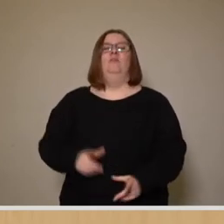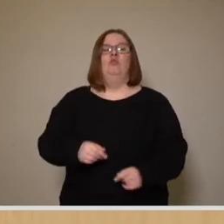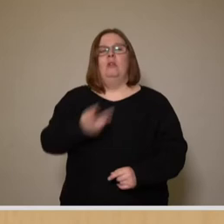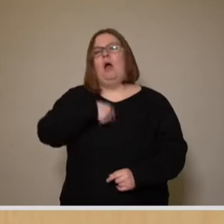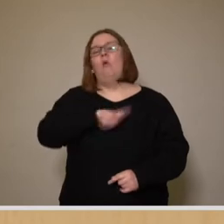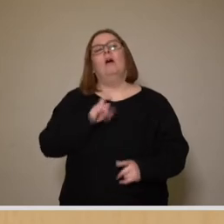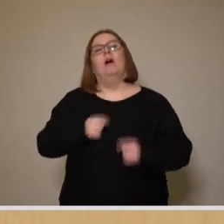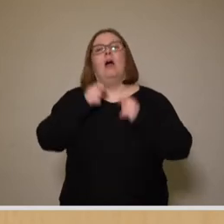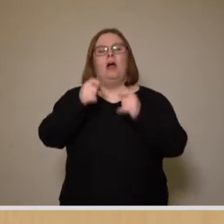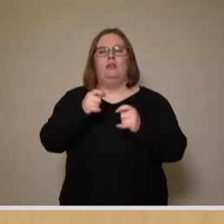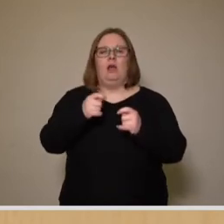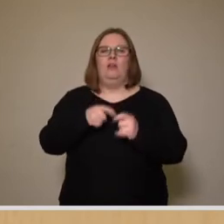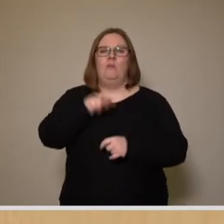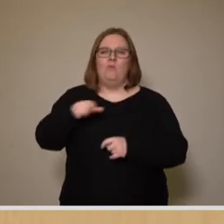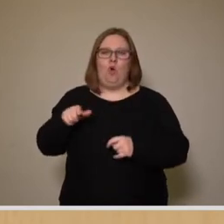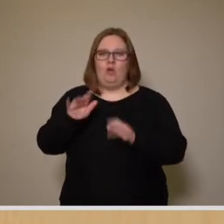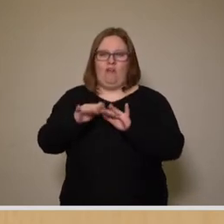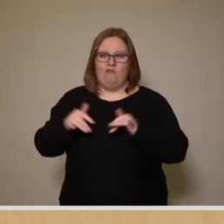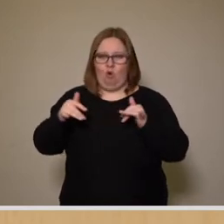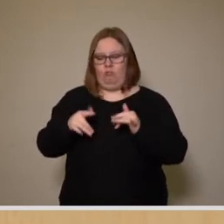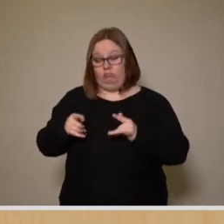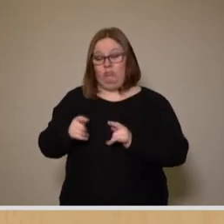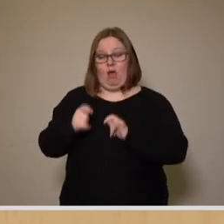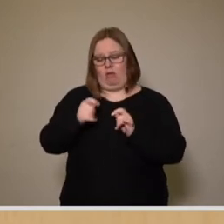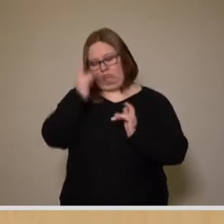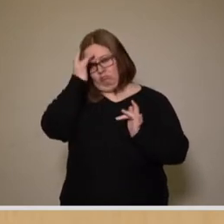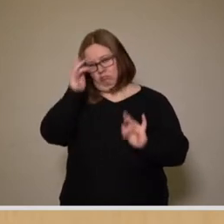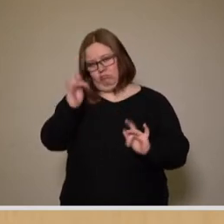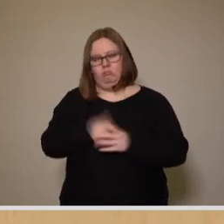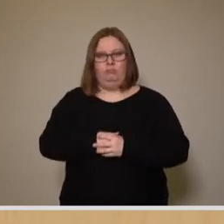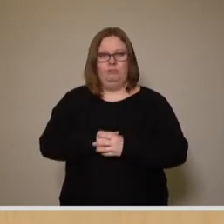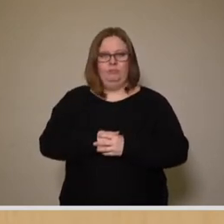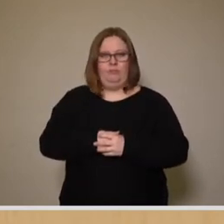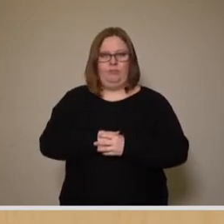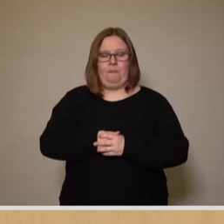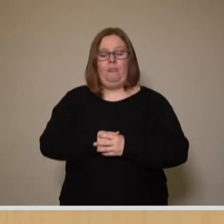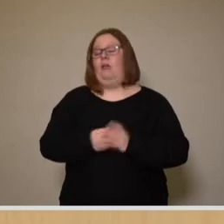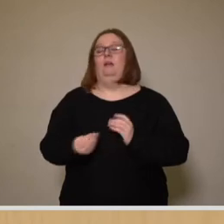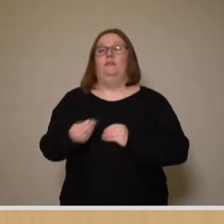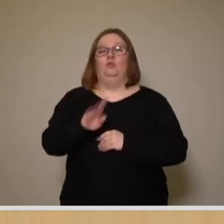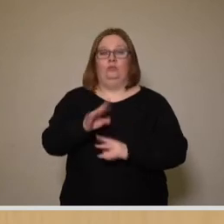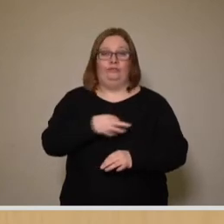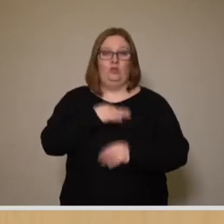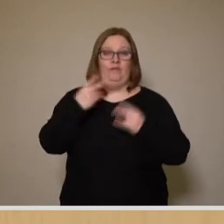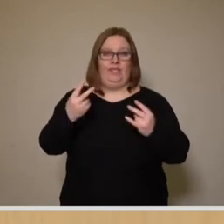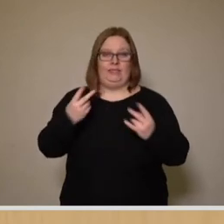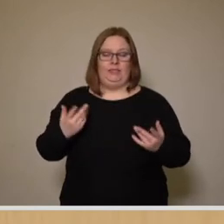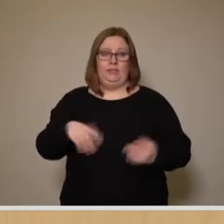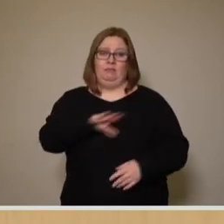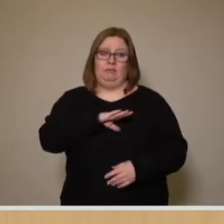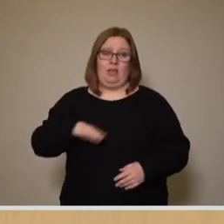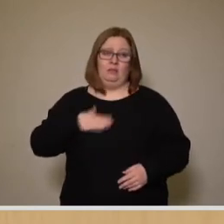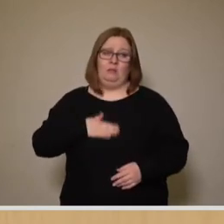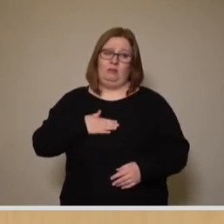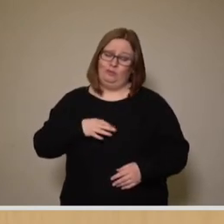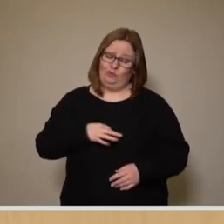Antrag zur Durchführung des Bürgerforums zu. Zum Abschluss möchte ich sagen, mir persönlich liegt das Sachsenbad